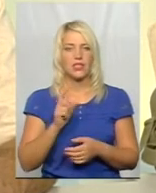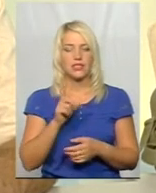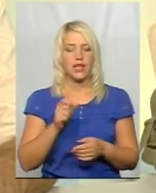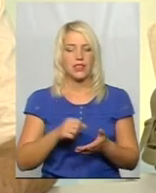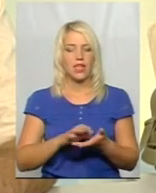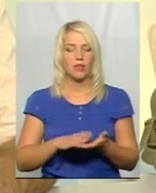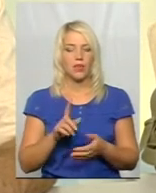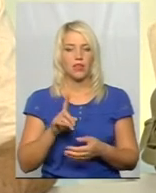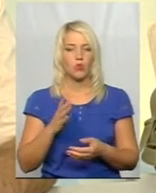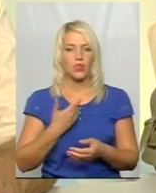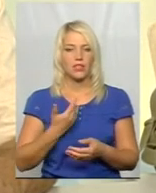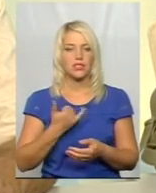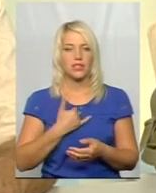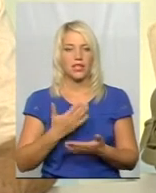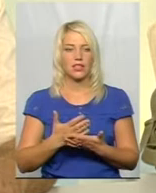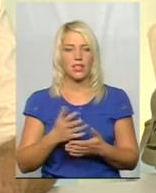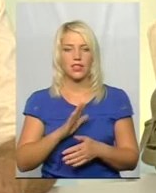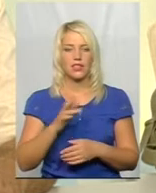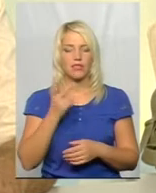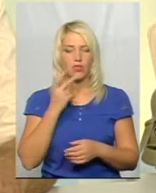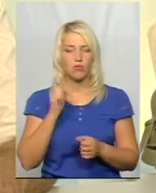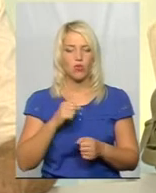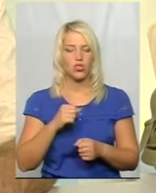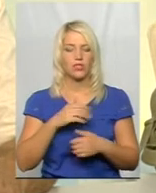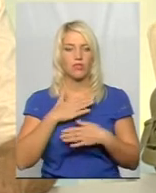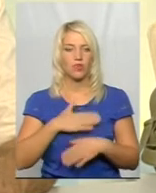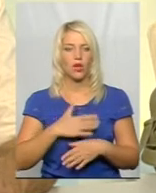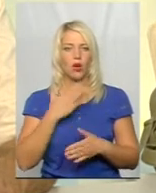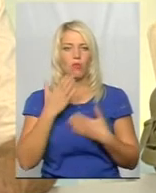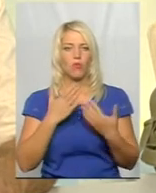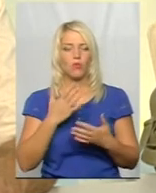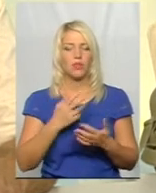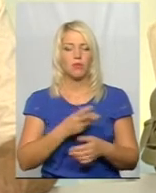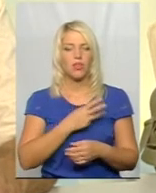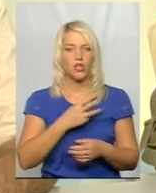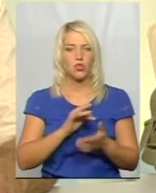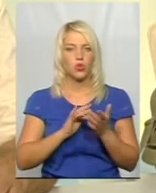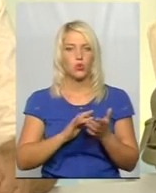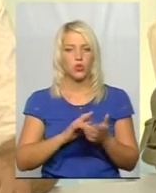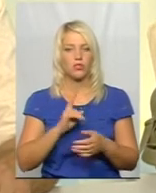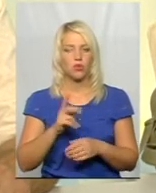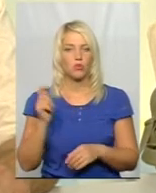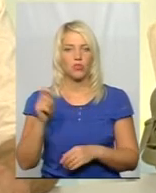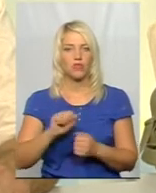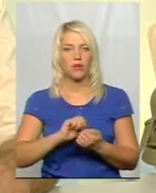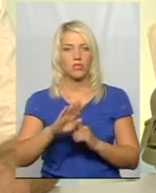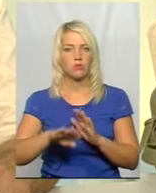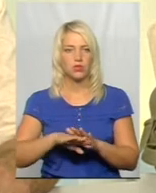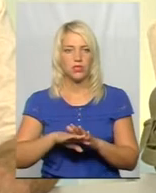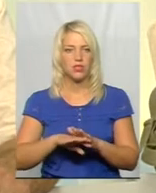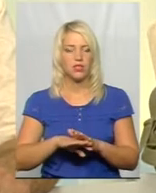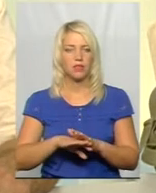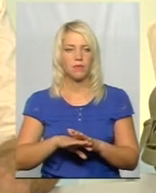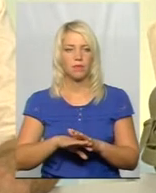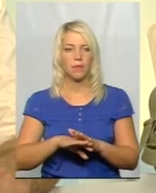які у нас є, не завжди можна задовільнити попит бажаючих туристів, які приїжджають в місто Кам'янець-Подільський, певними